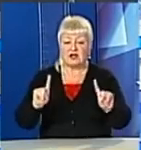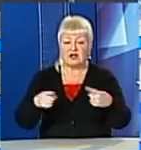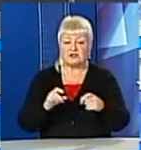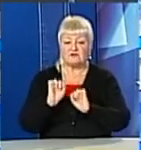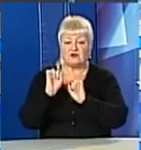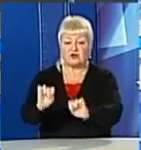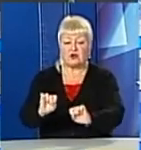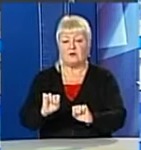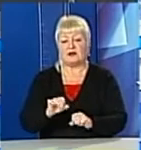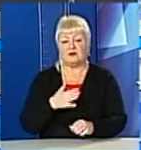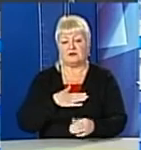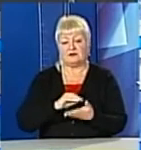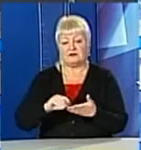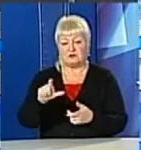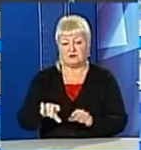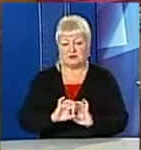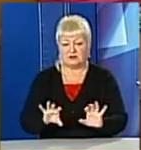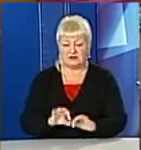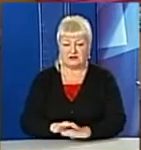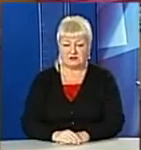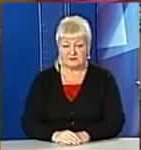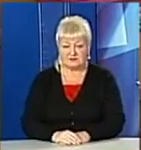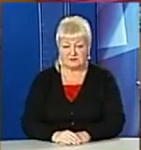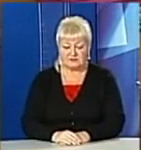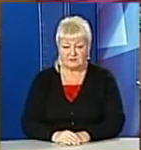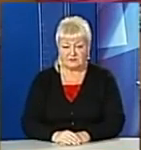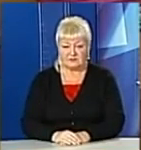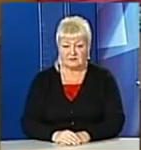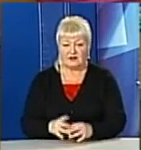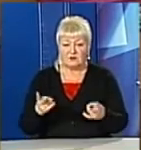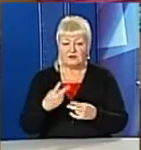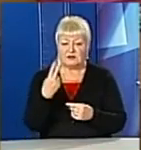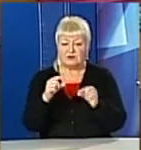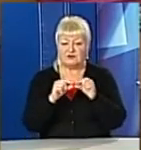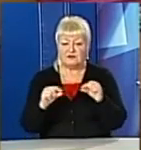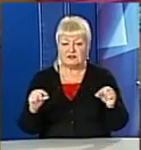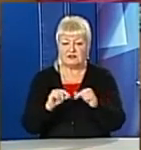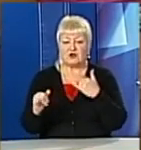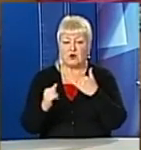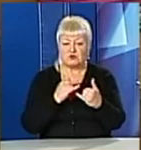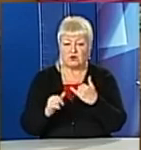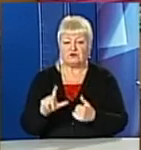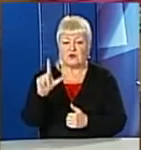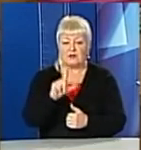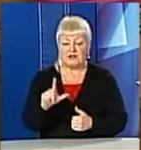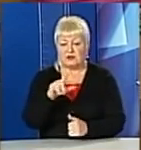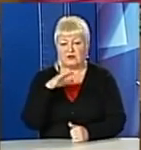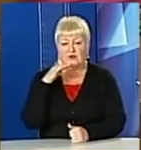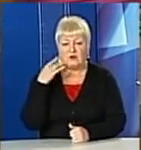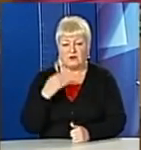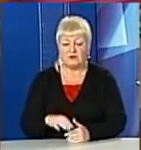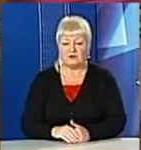українського війська, Оля Тимоляк розповість. Нам потрібно дві стрічки – жовтого і блакитного кольору.